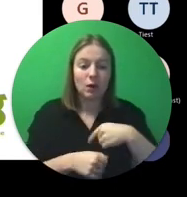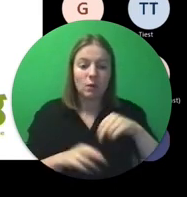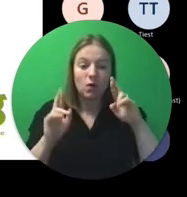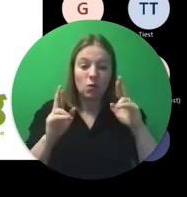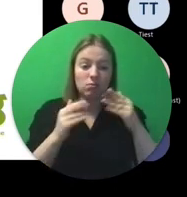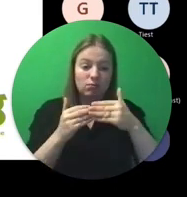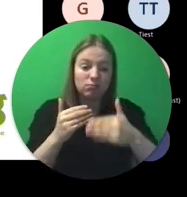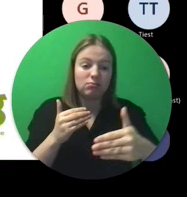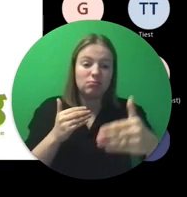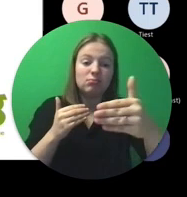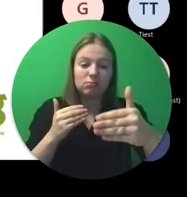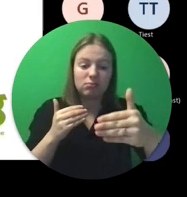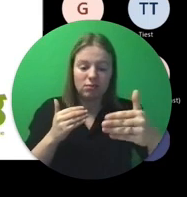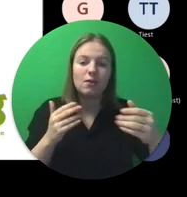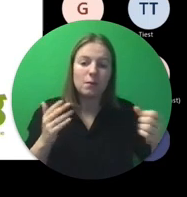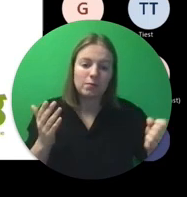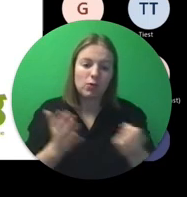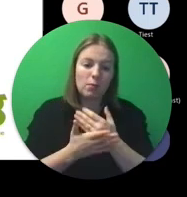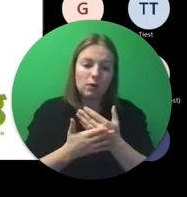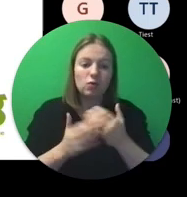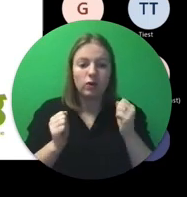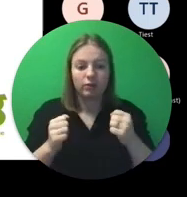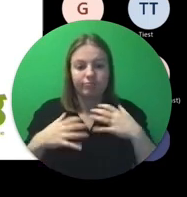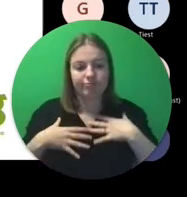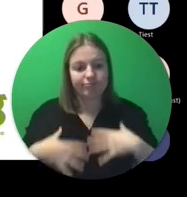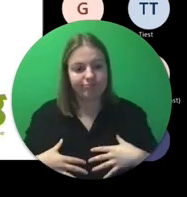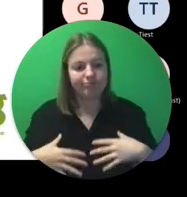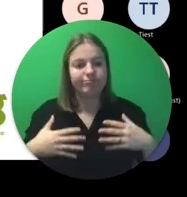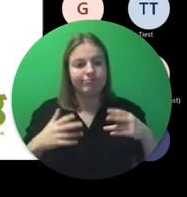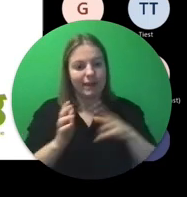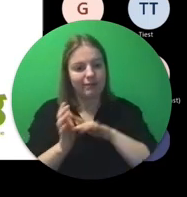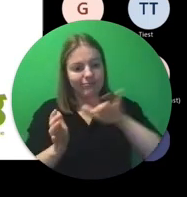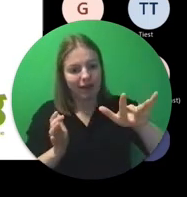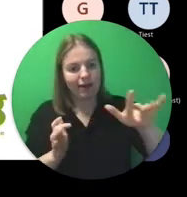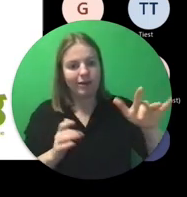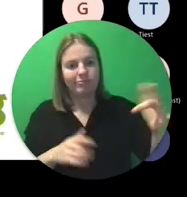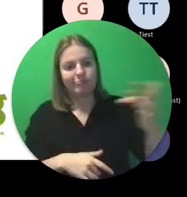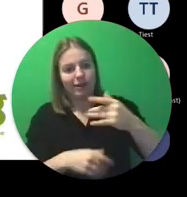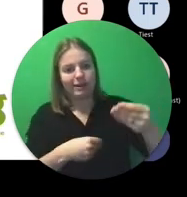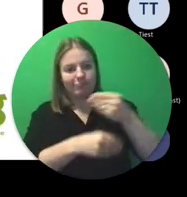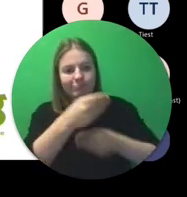hopen dat in de toekomst weer fysieke uitwisseling zal mogelijk zijn.